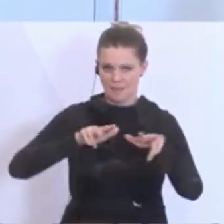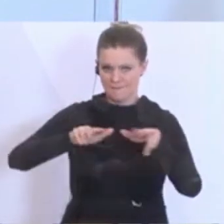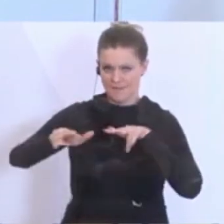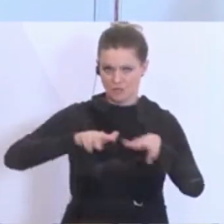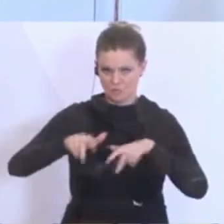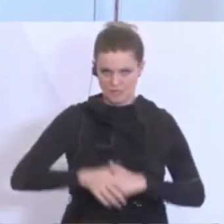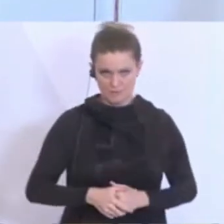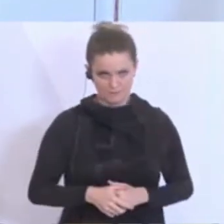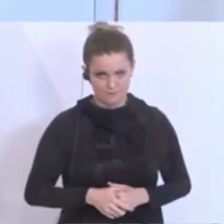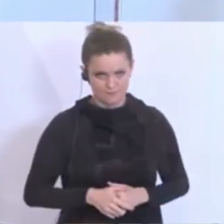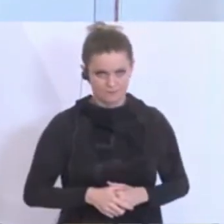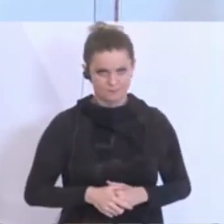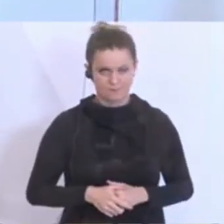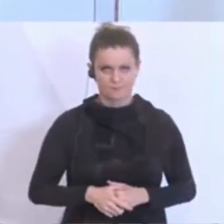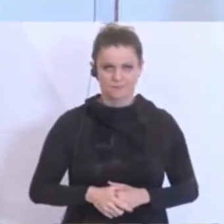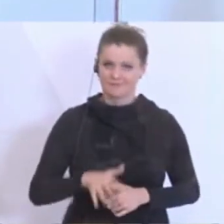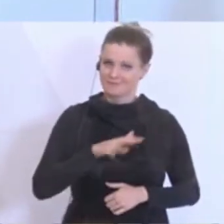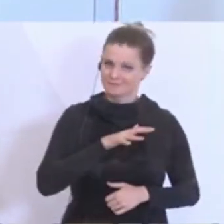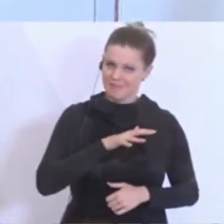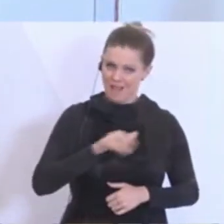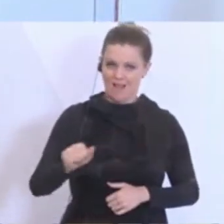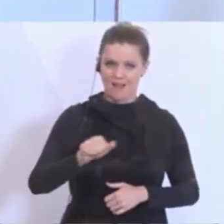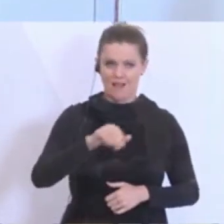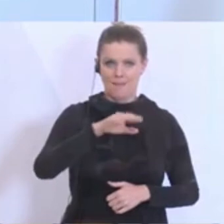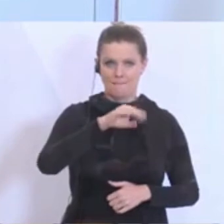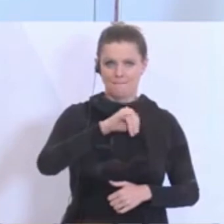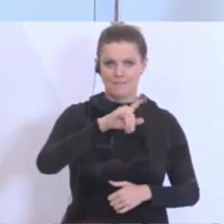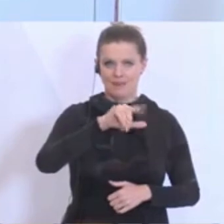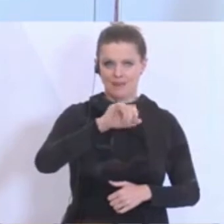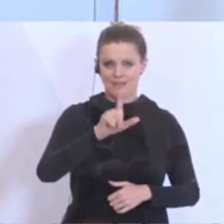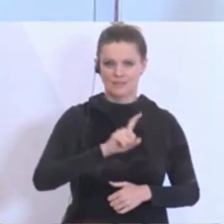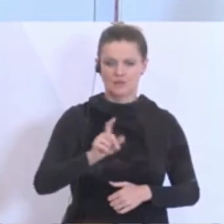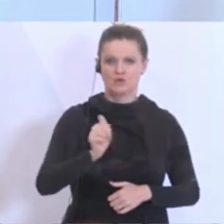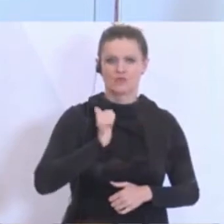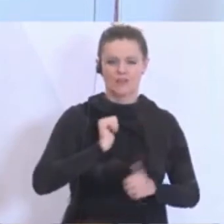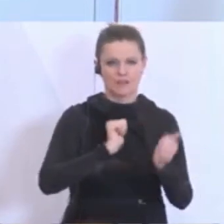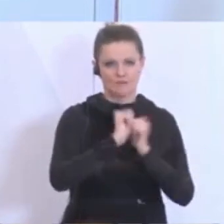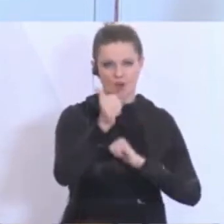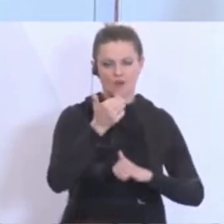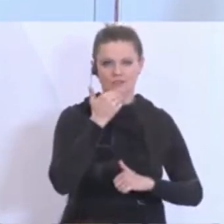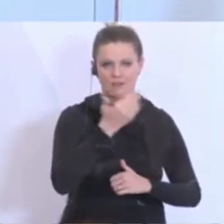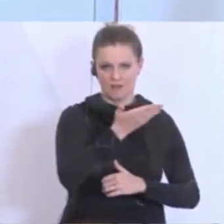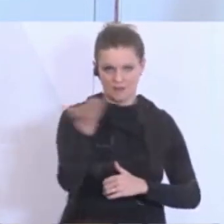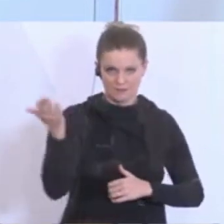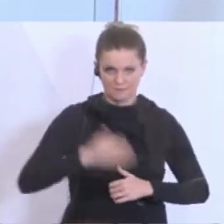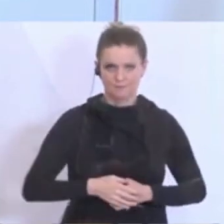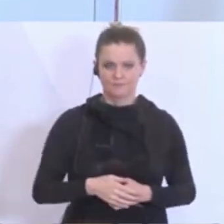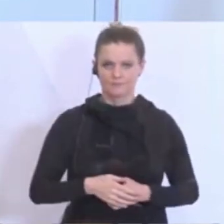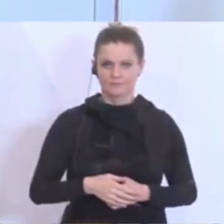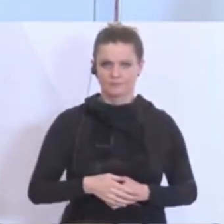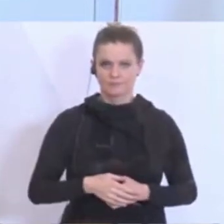Ich darf an dieser Stelle allen Milizsoldatinnen und Milizsoldaten vorweg Danke sagen. Ihr seid